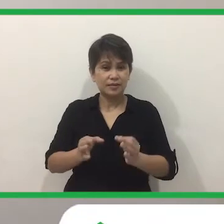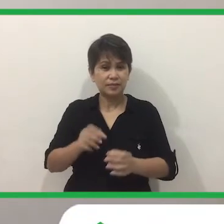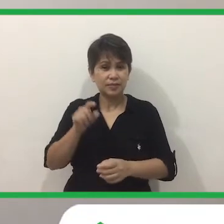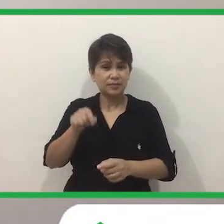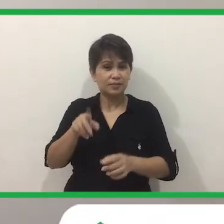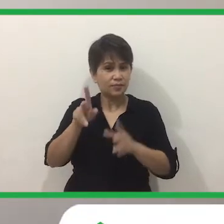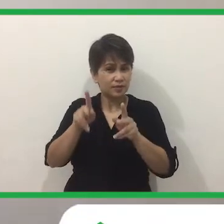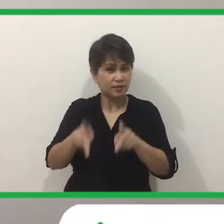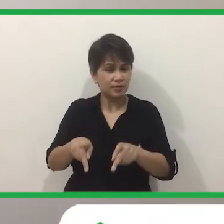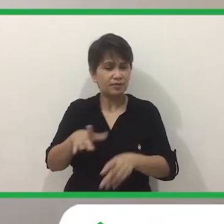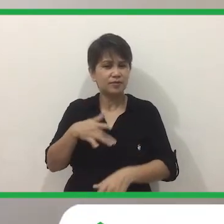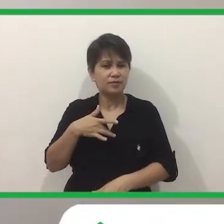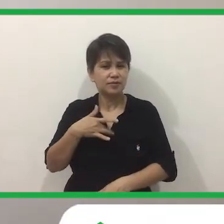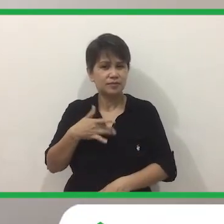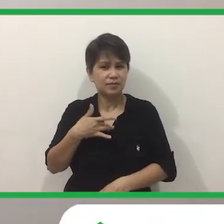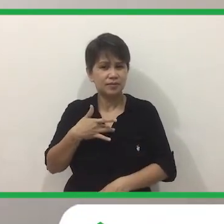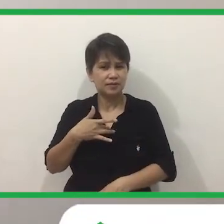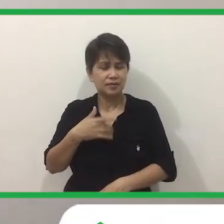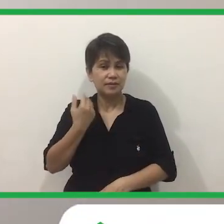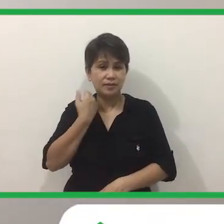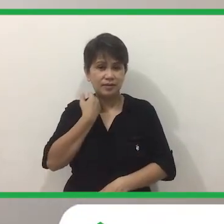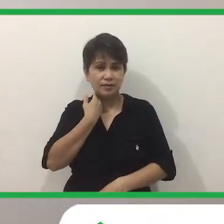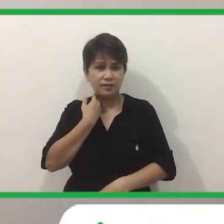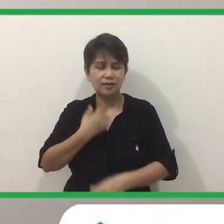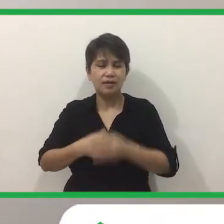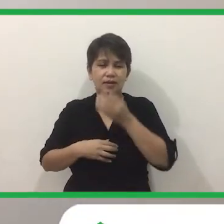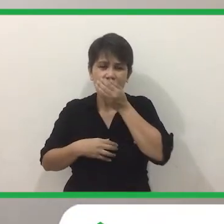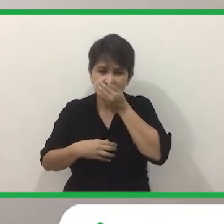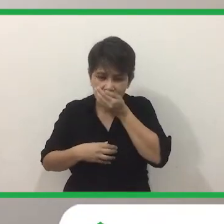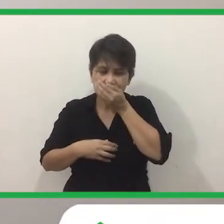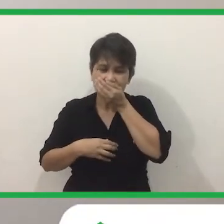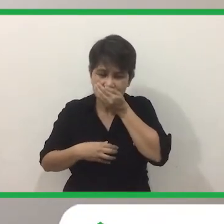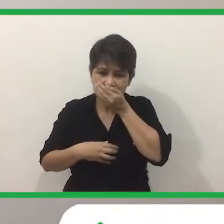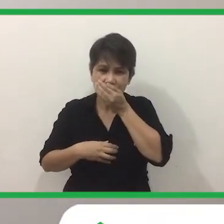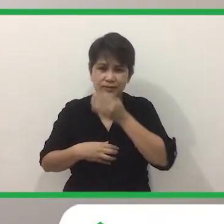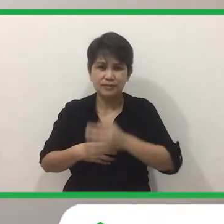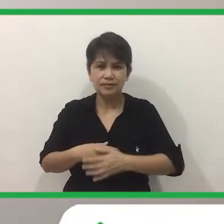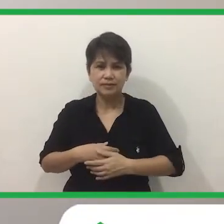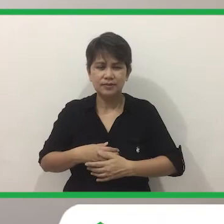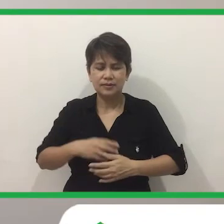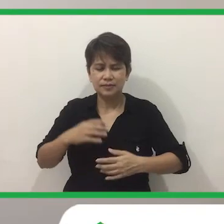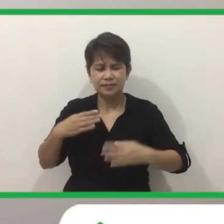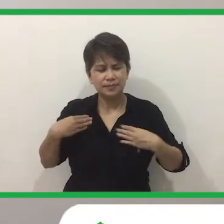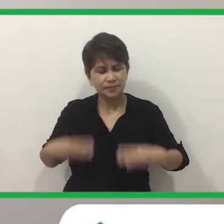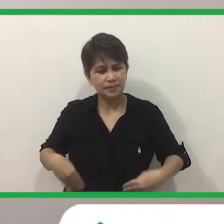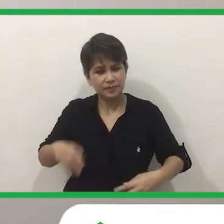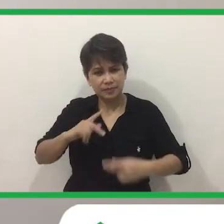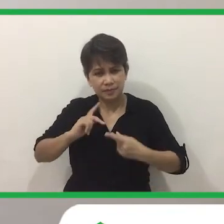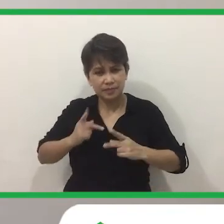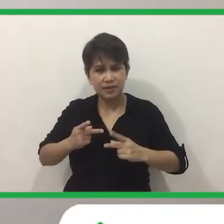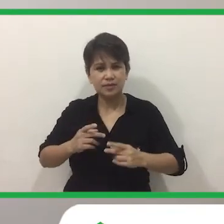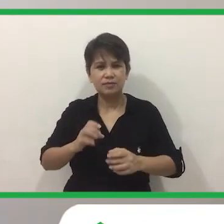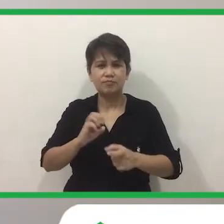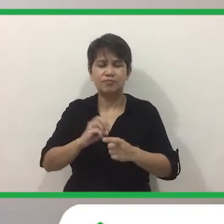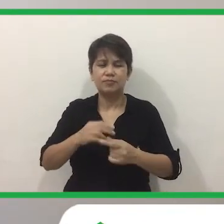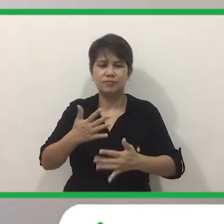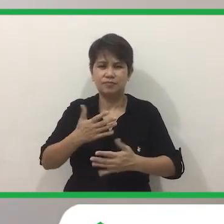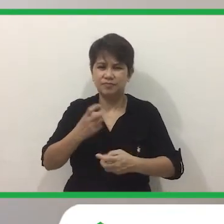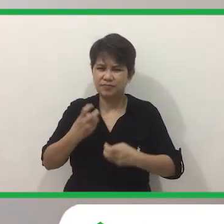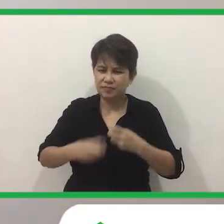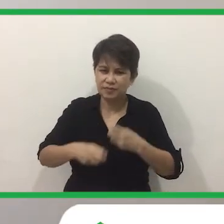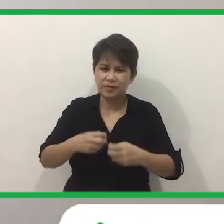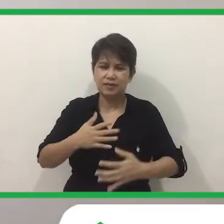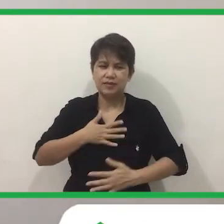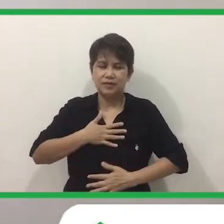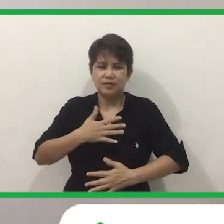Kapag Ang Isang Tao Daw Ay Nakaramdam Nang Lagnat Ubo Pananakit Ng Katawan O Mahirap Ang